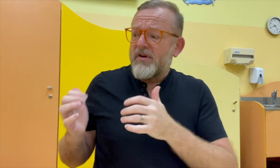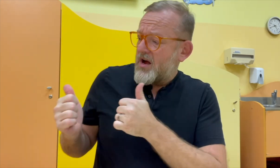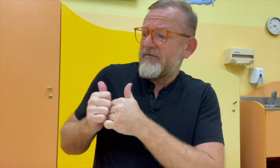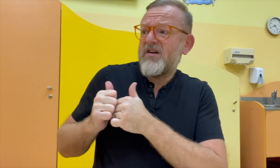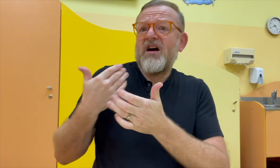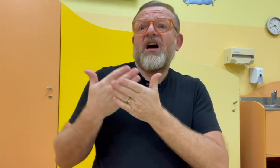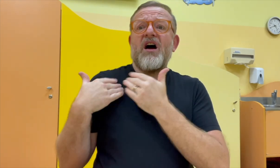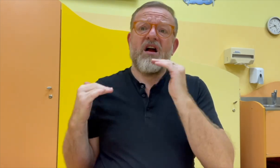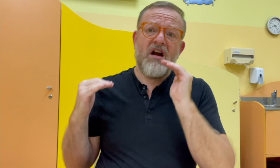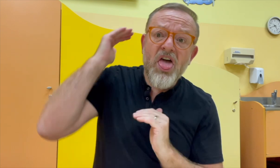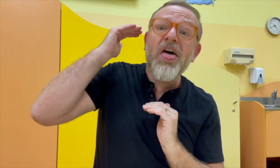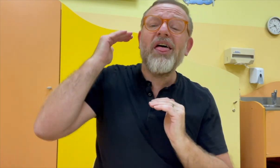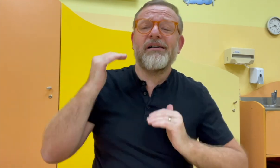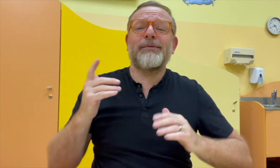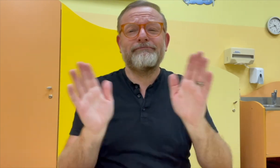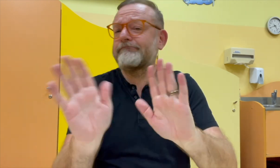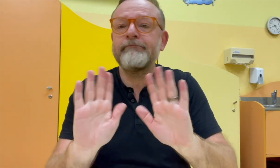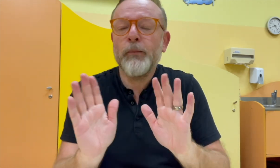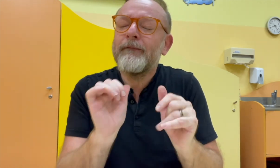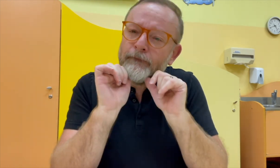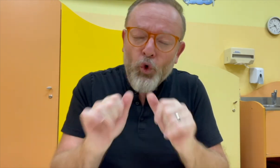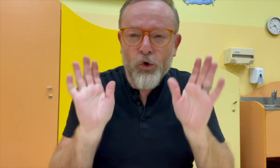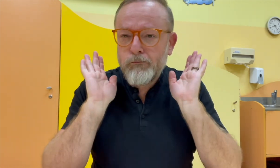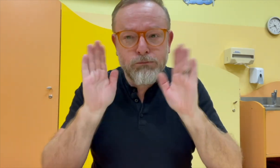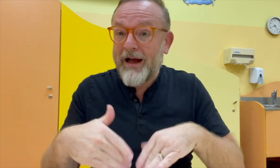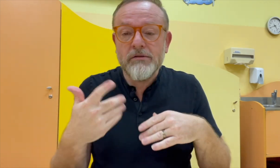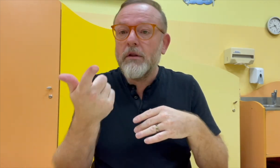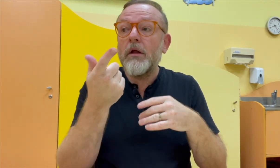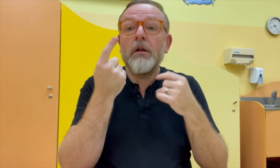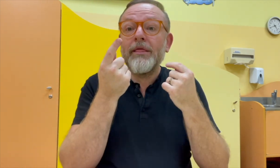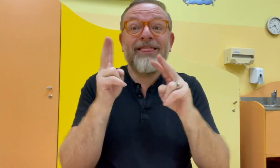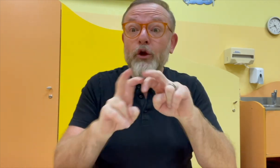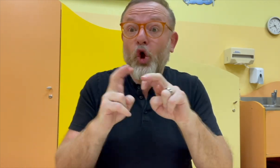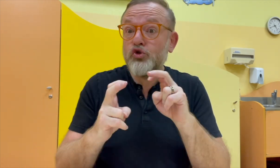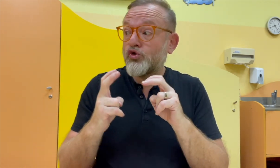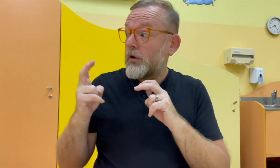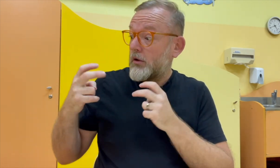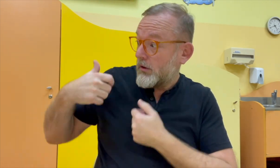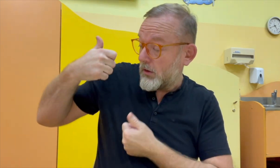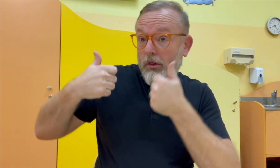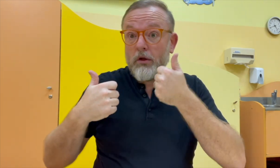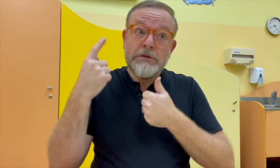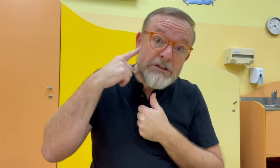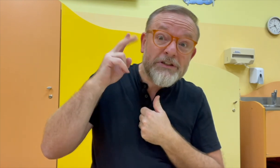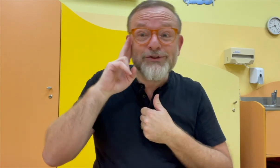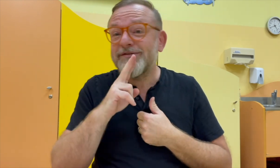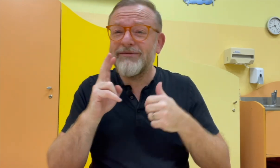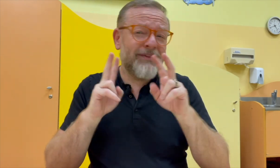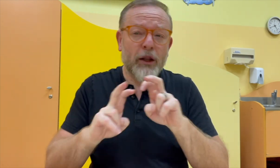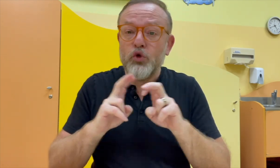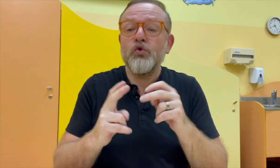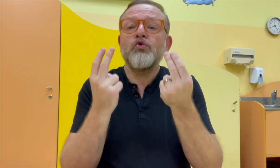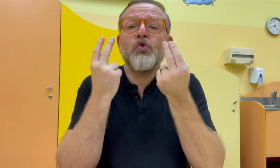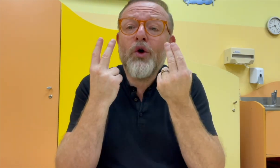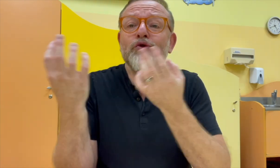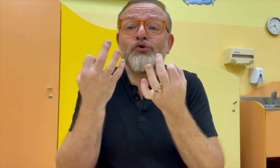spolupráci s neslyšícím tlumočníkem, ale já bych rád upozornil na to, že opravdu se nejedná o to, že